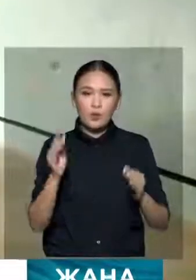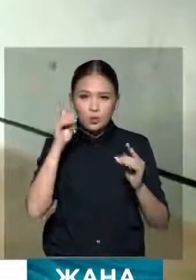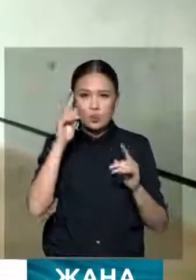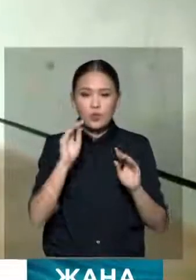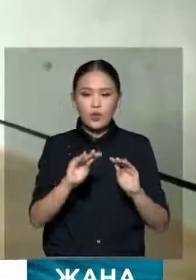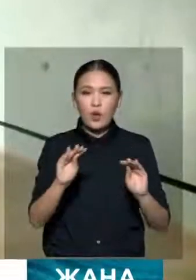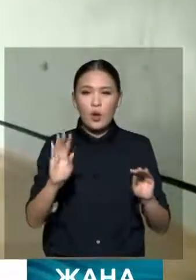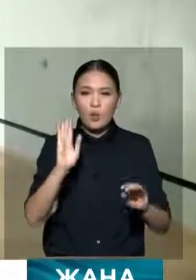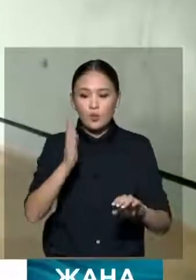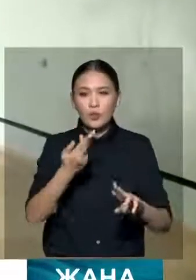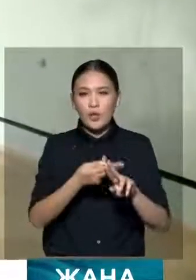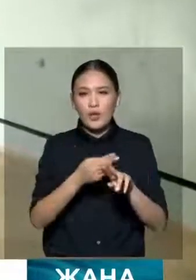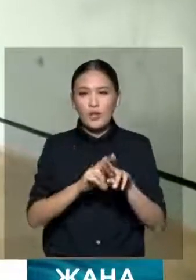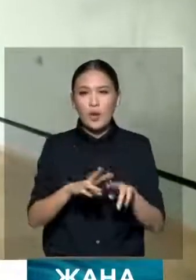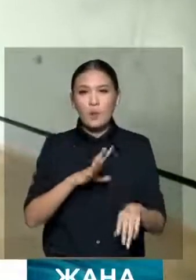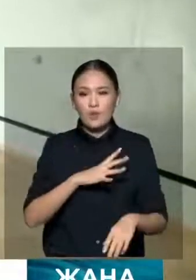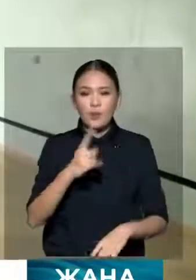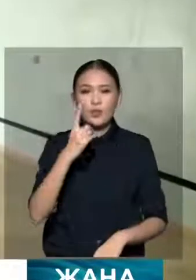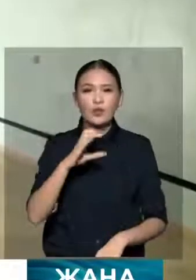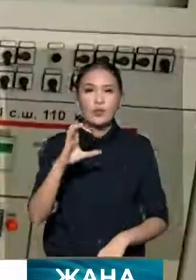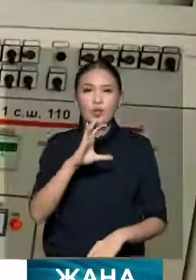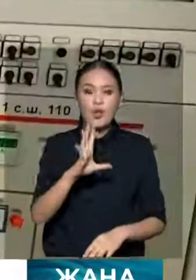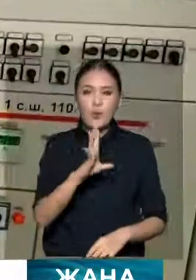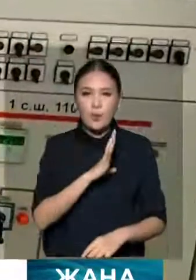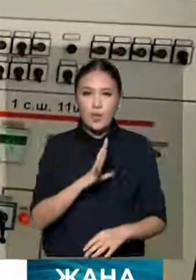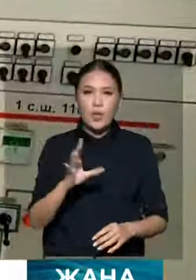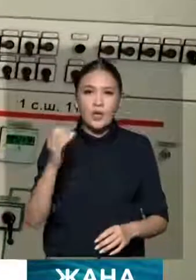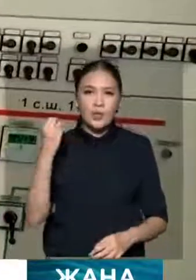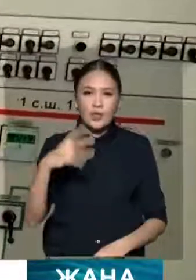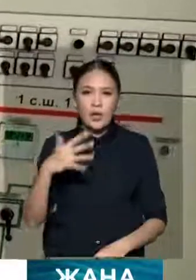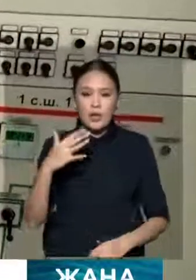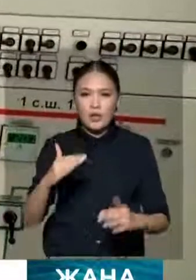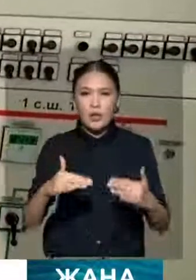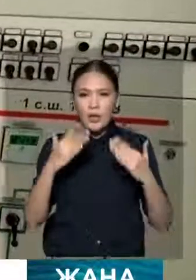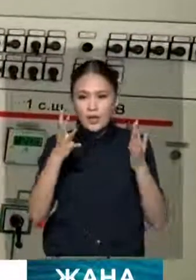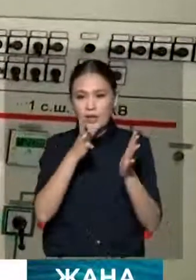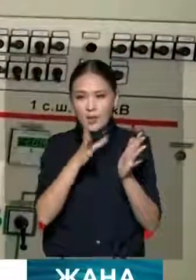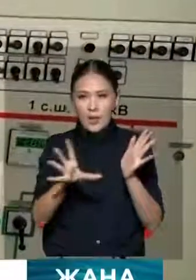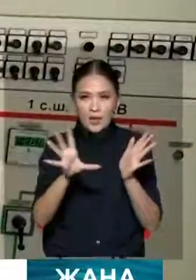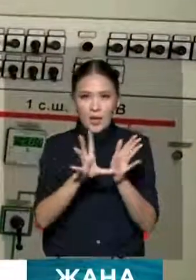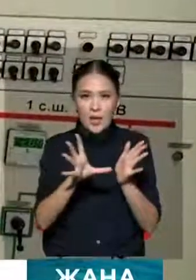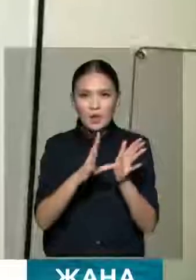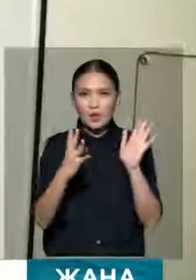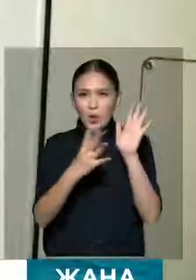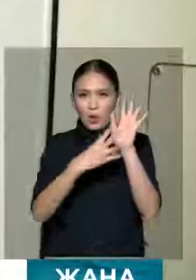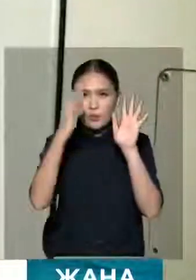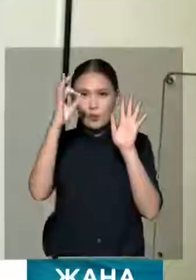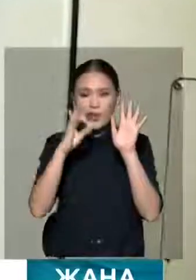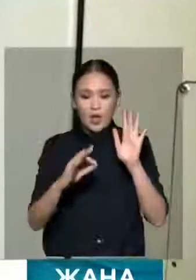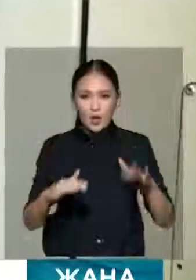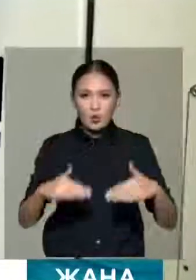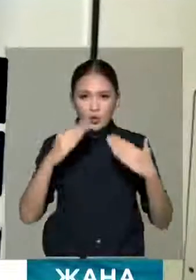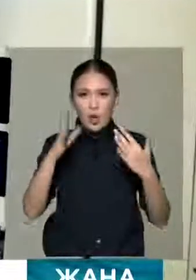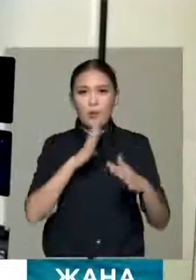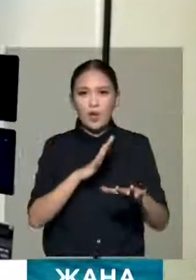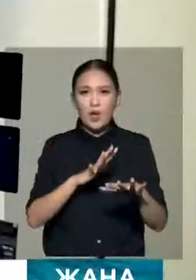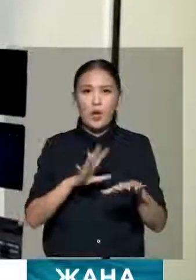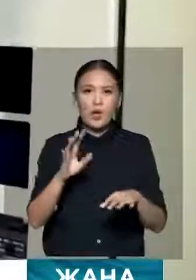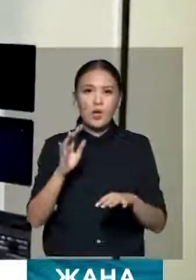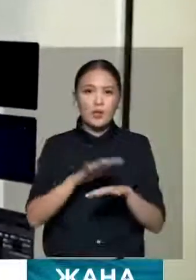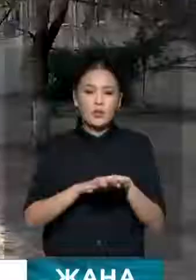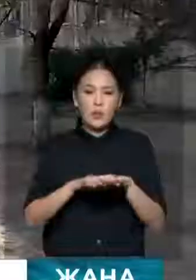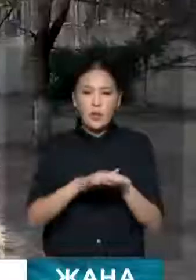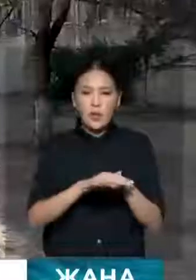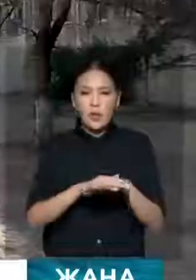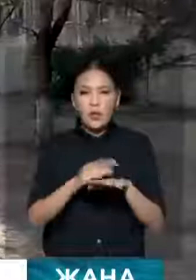Өңірде бірінші құрғығықтен бастап, электроэнергиясының тарифы қымбаттады. Ақтау қаласында бірден 9%-ке өзікен бұрын қалық 1 кВт сағат